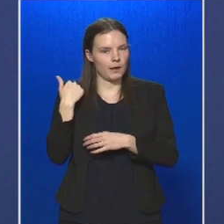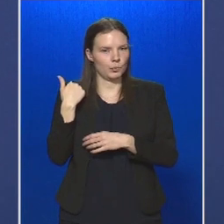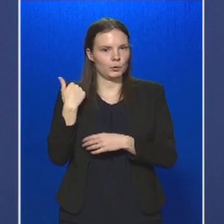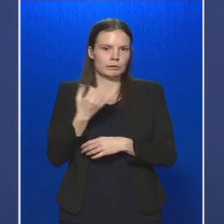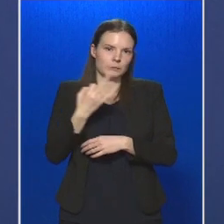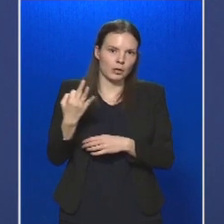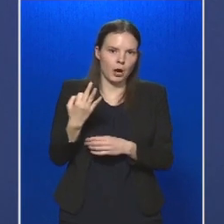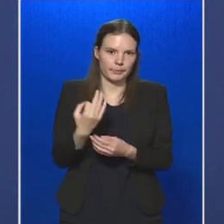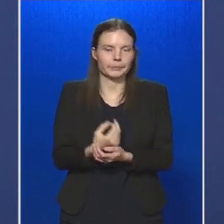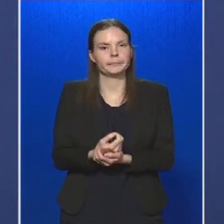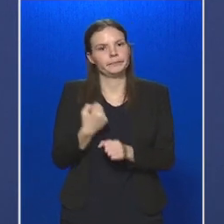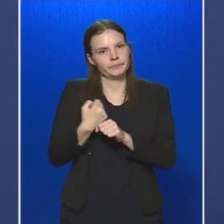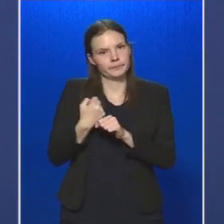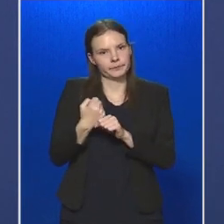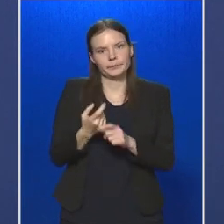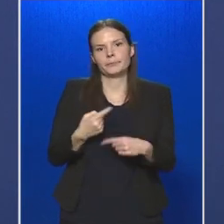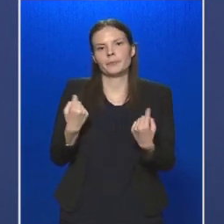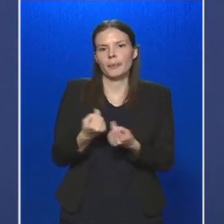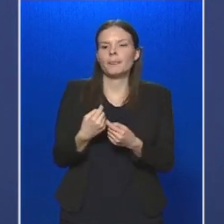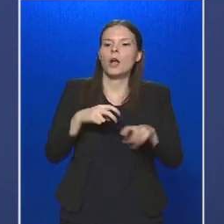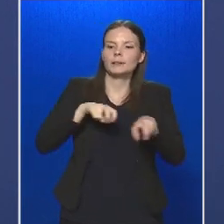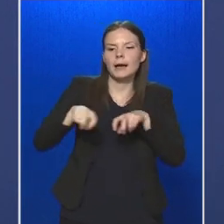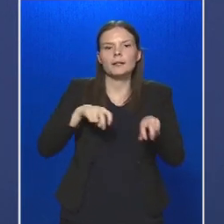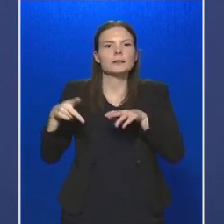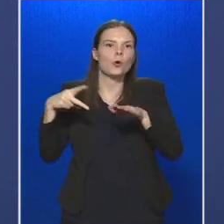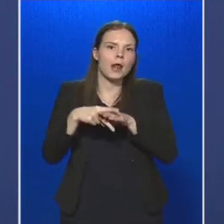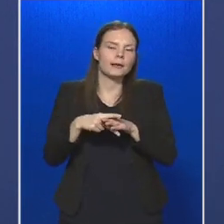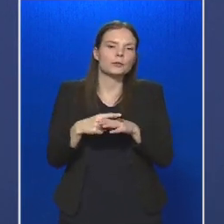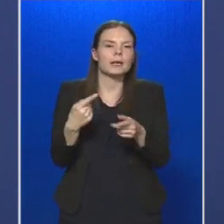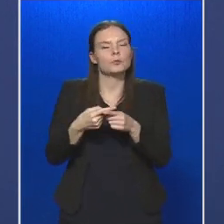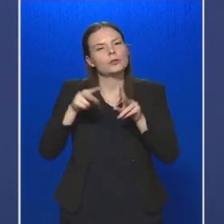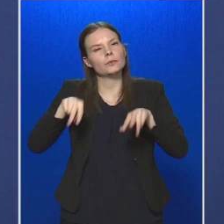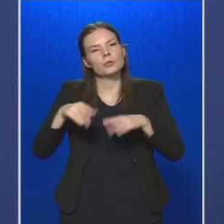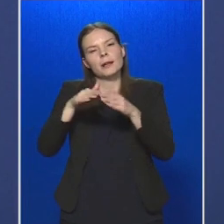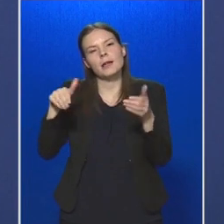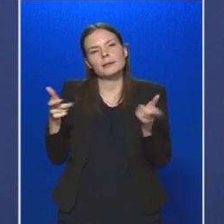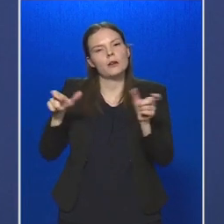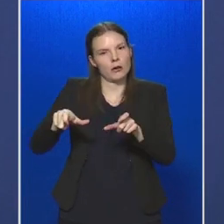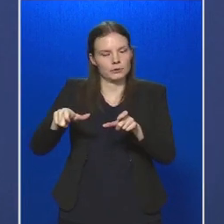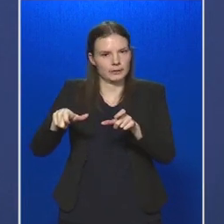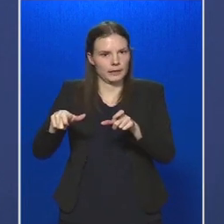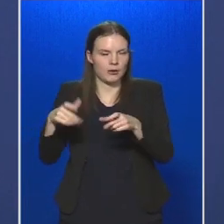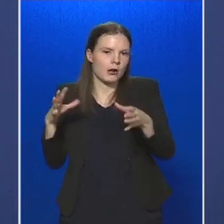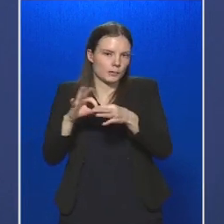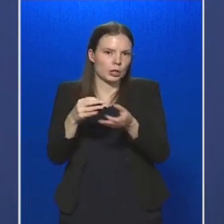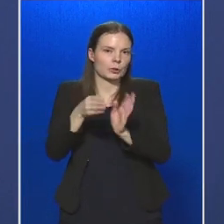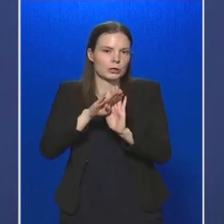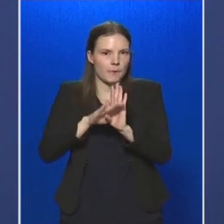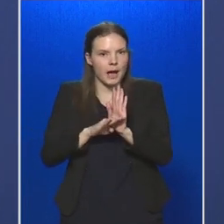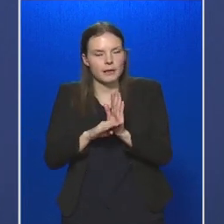24 órában végrehajtottunk, a kiárási korlátozás és a hatósági házi karanténnal kapcsolatos szabályok